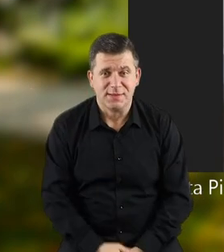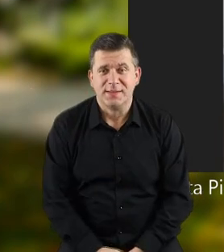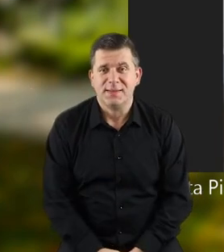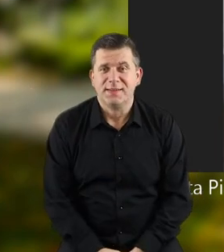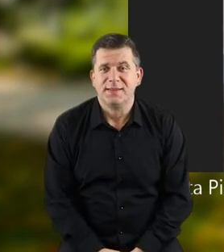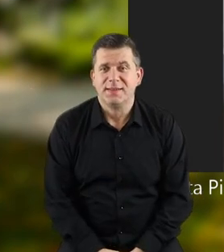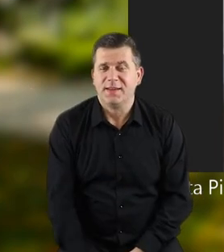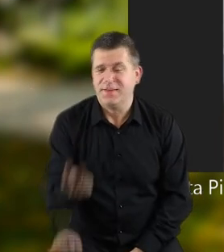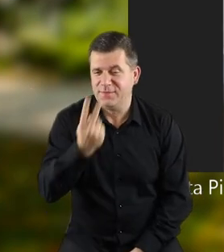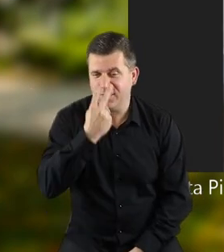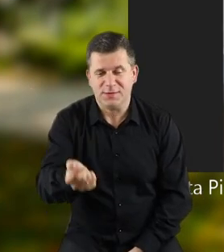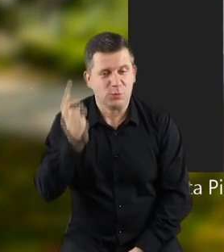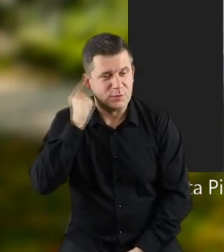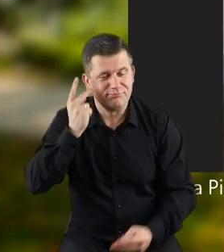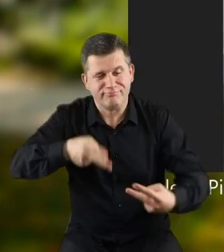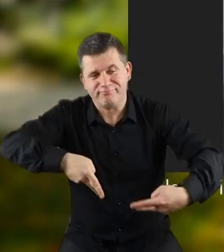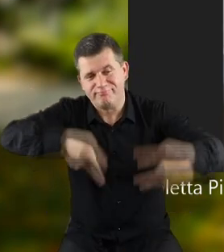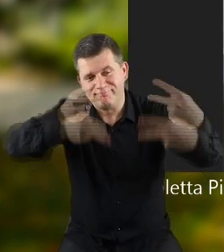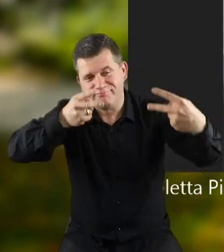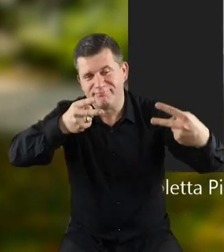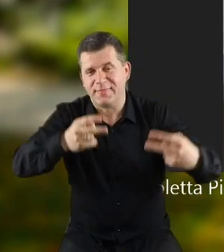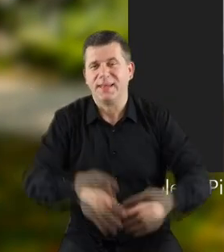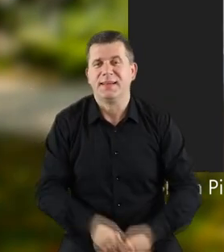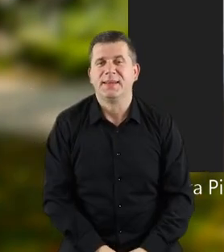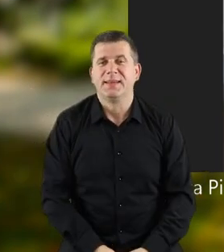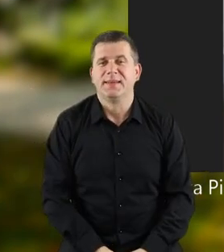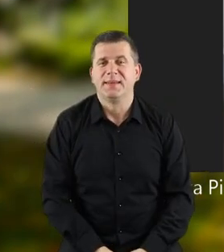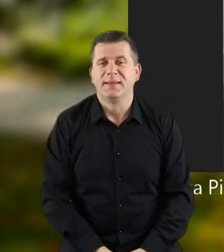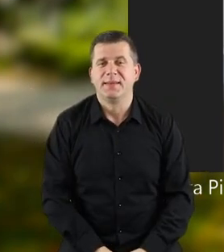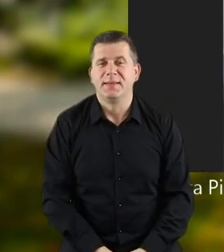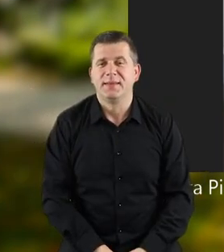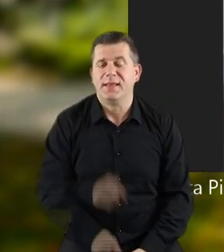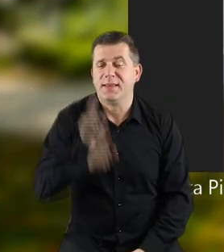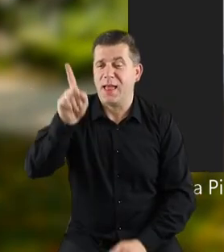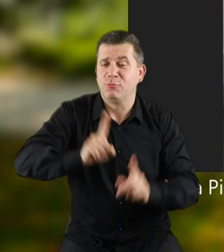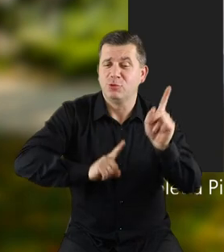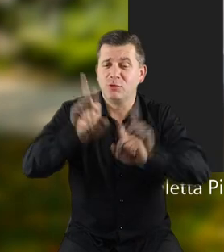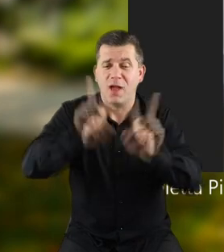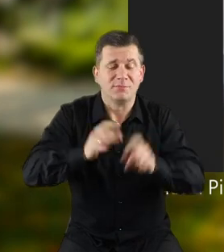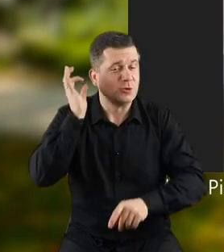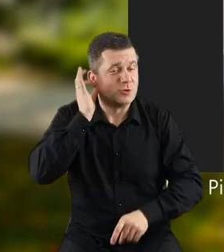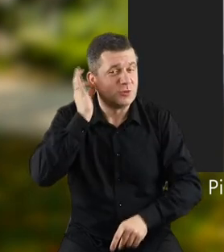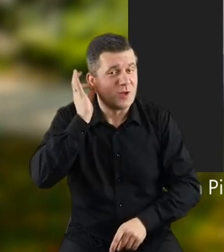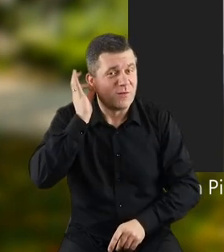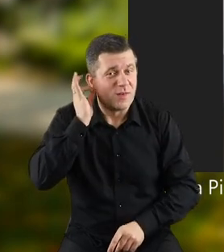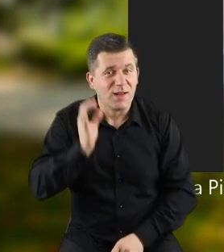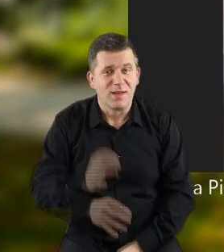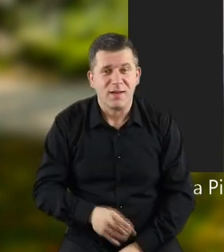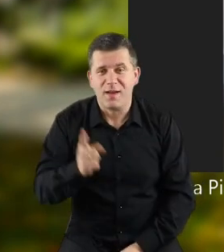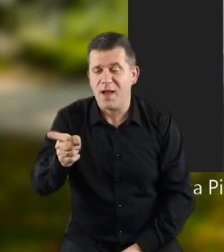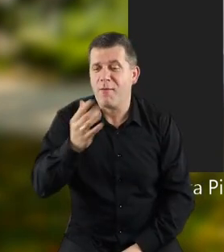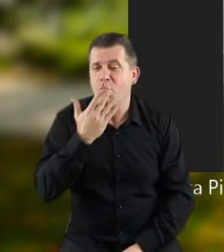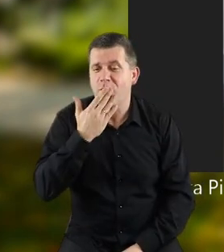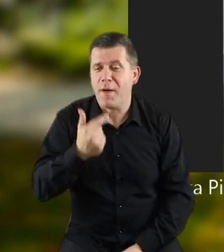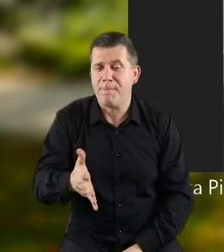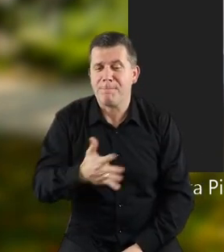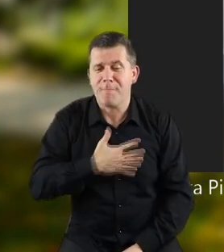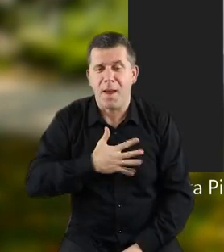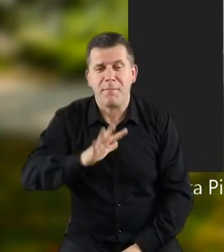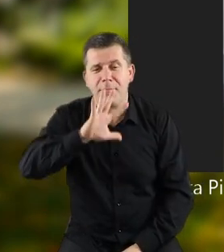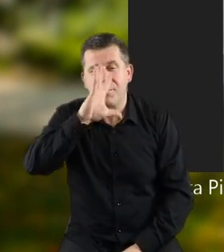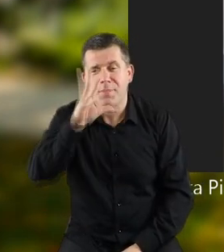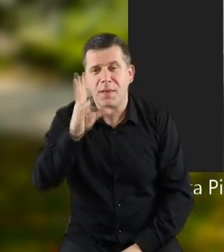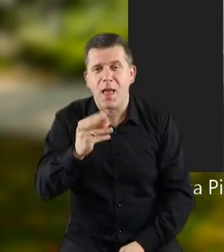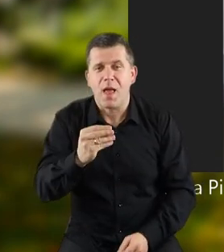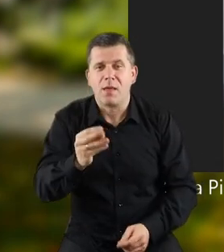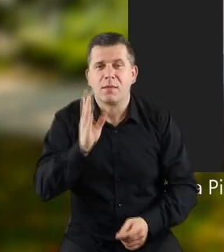ale widzimy się i słyszymy przez kamerkę. Tam, słuchajcie, czasami dziewczynki mówiły mi, że mam